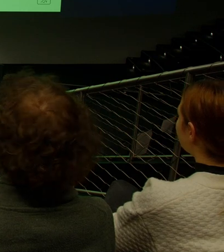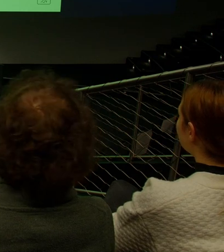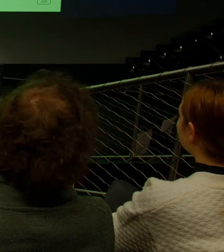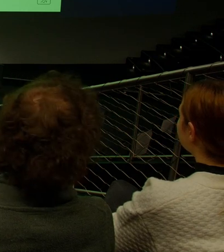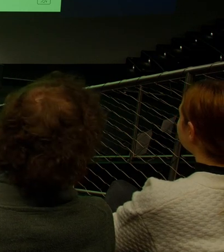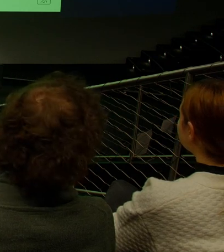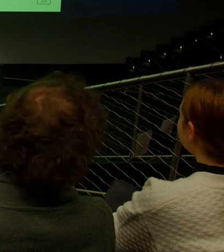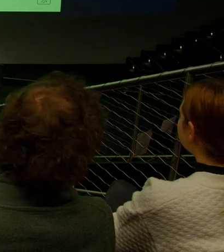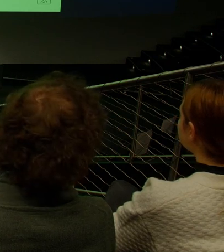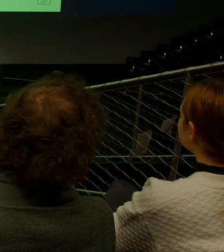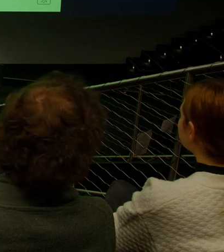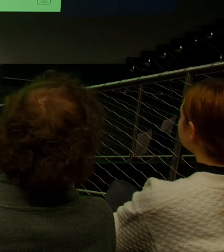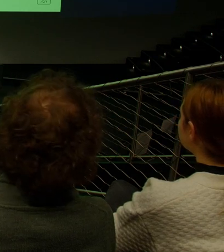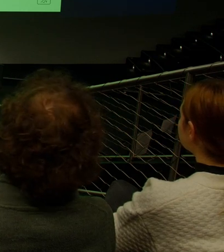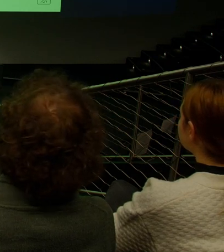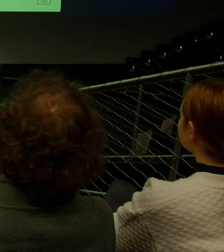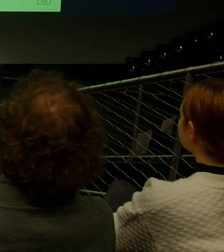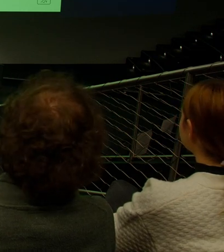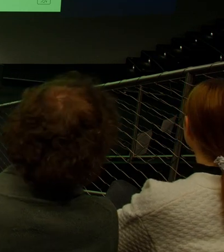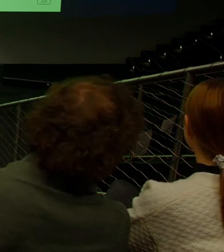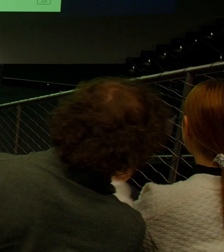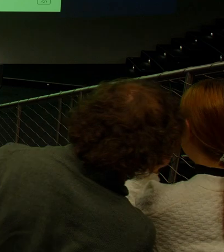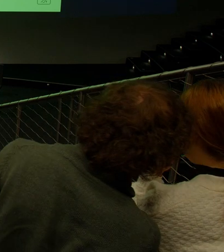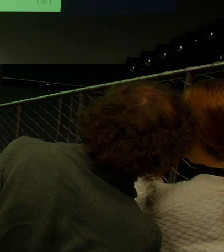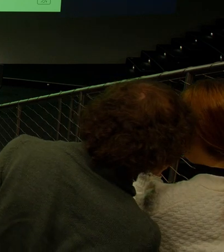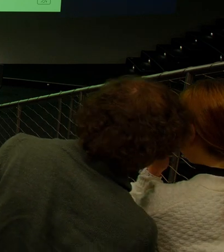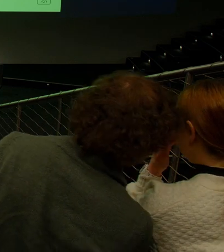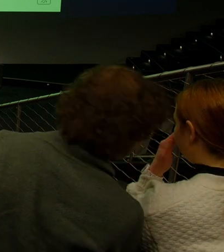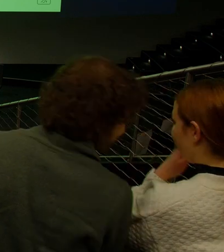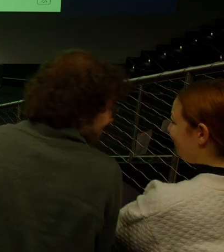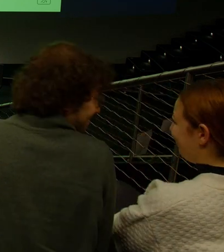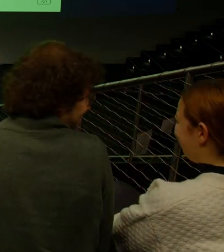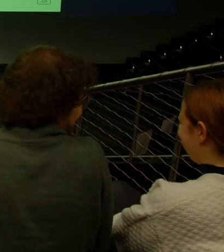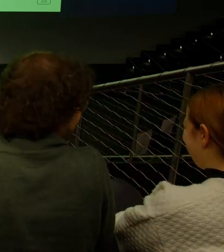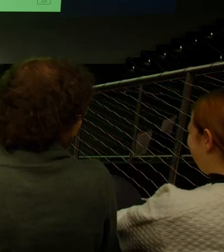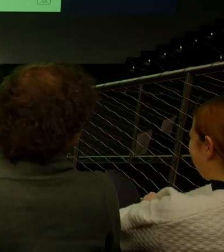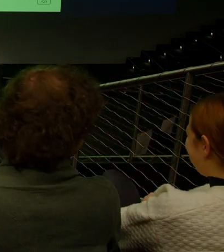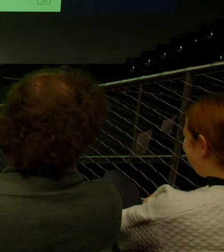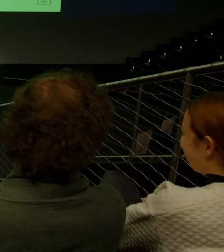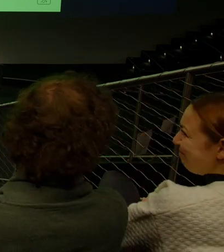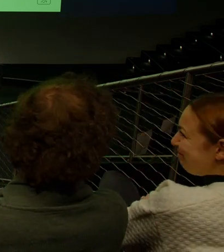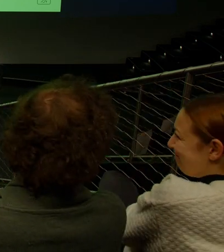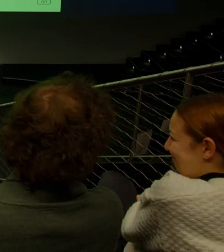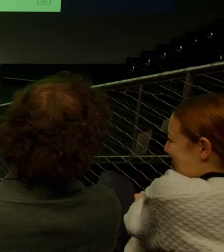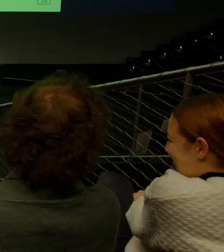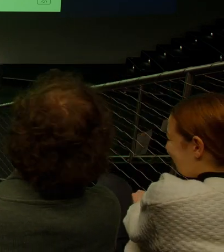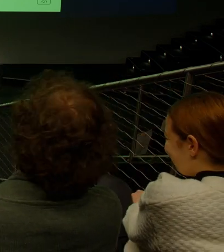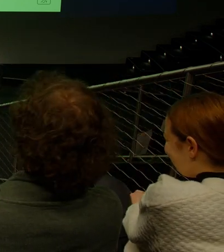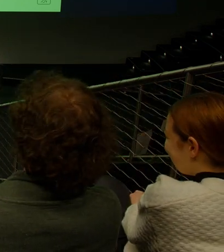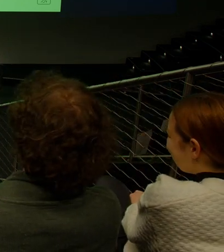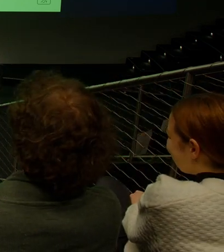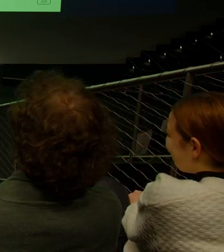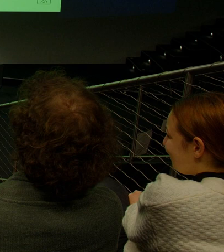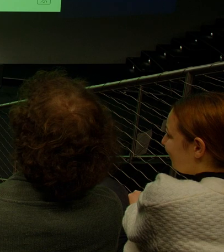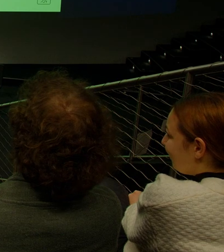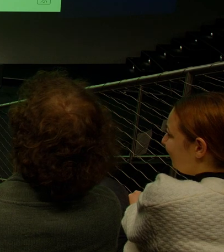postupně, tak jak bude vaše prezentace vyžadovat, abyste se, pan Hradečný samozřejmě bude potom představen taky, až bude mít svou prezentaci, ale pokud navazuje, tak